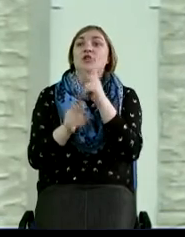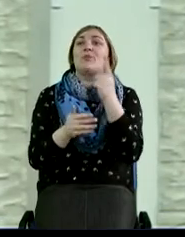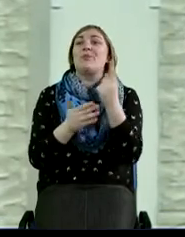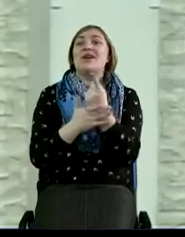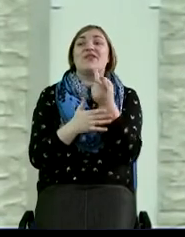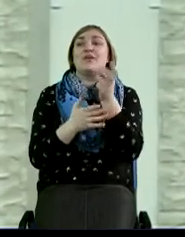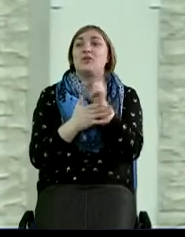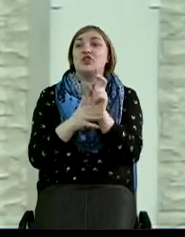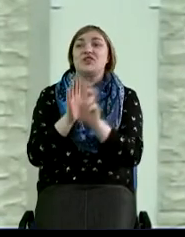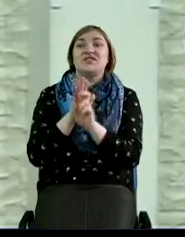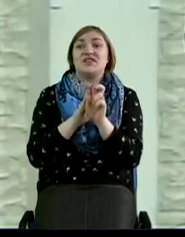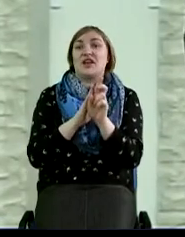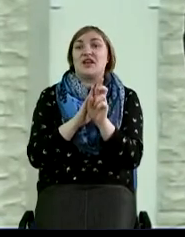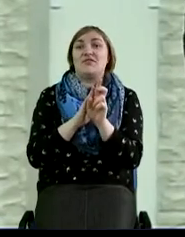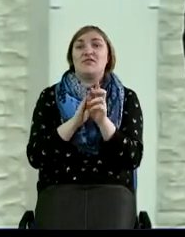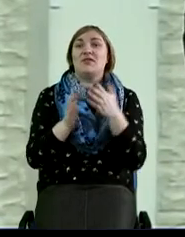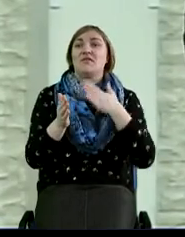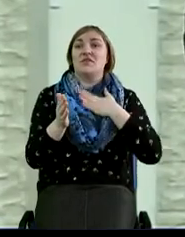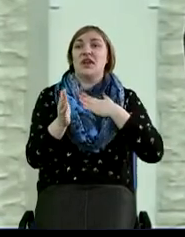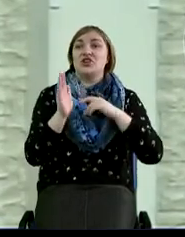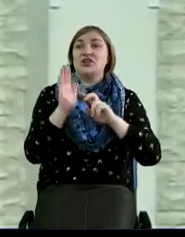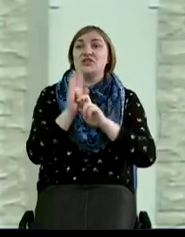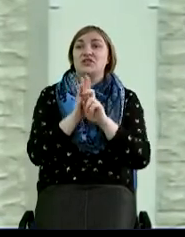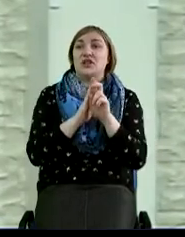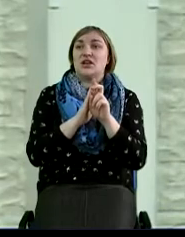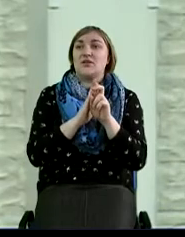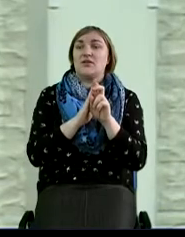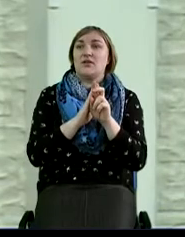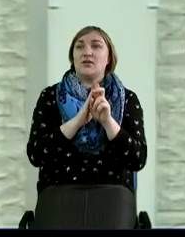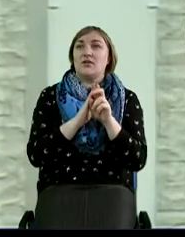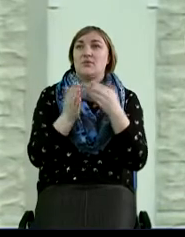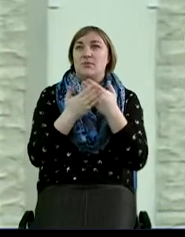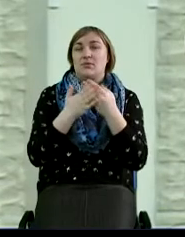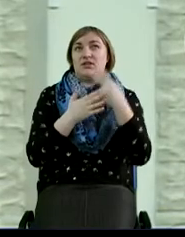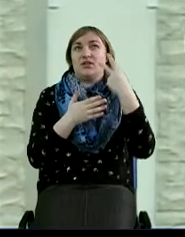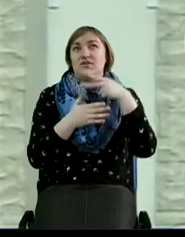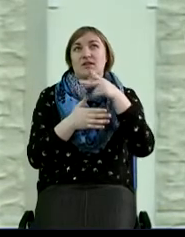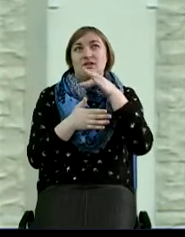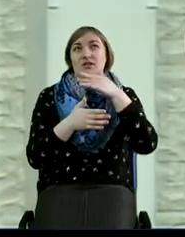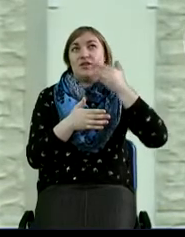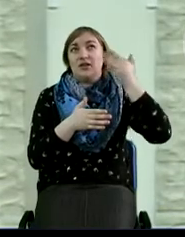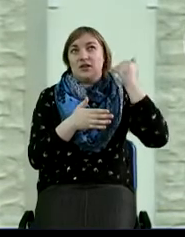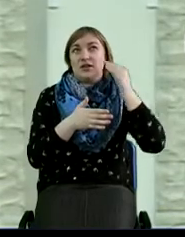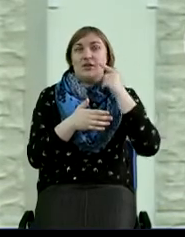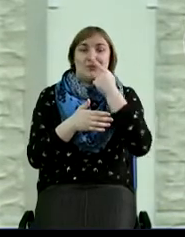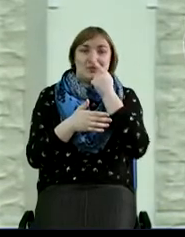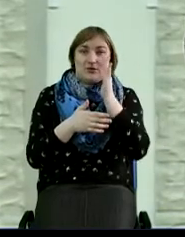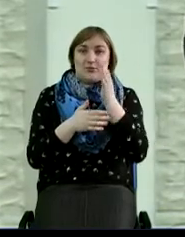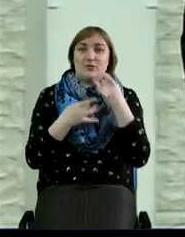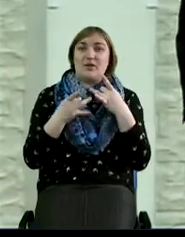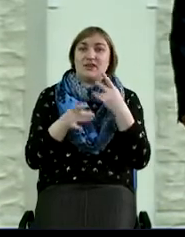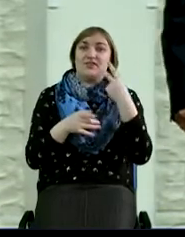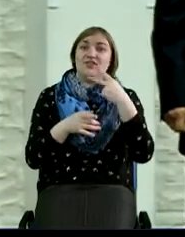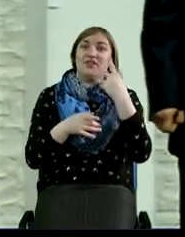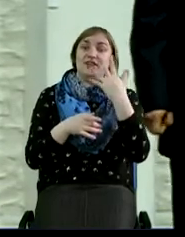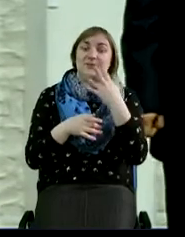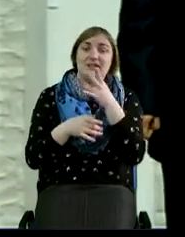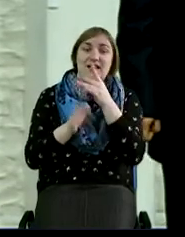первые в Церковь, в Церкви нашей больше чуть 20 лет, скоро вот будем праздновать 25-летие.